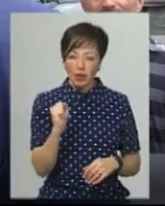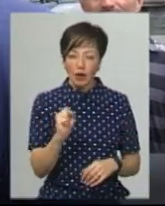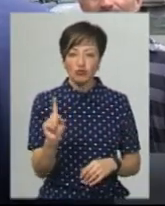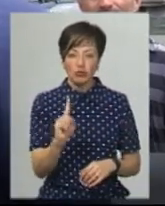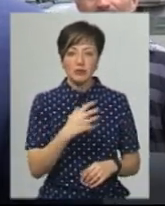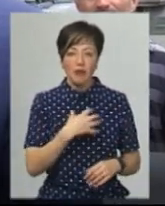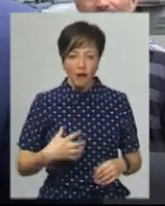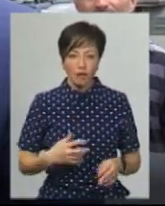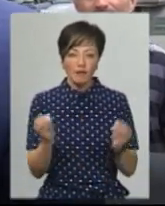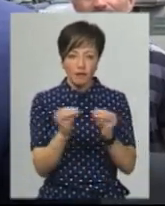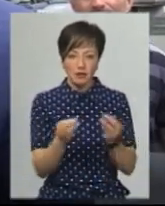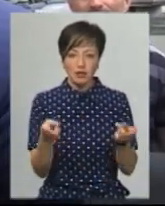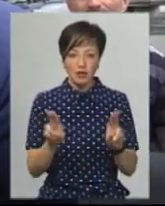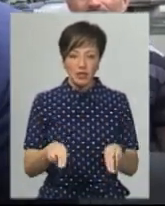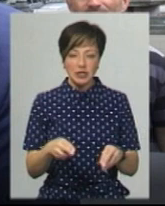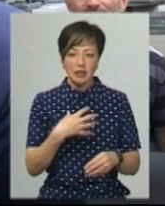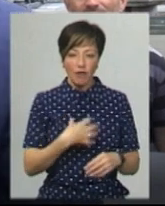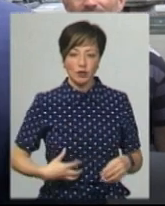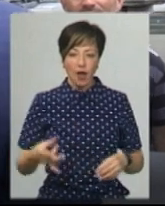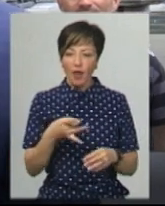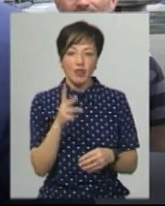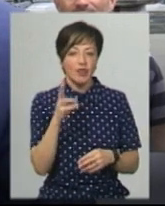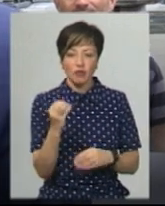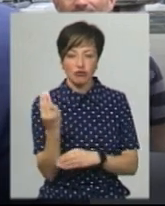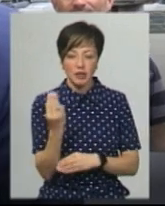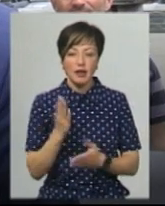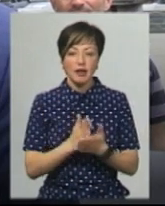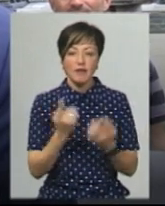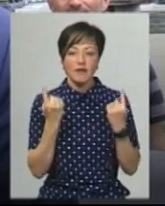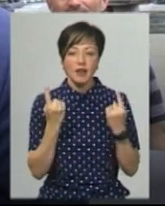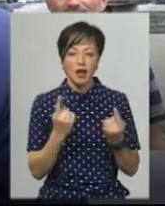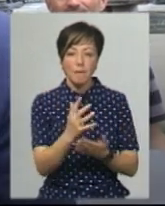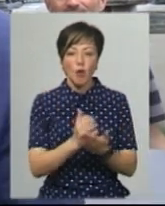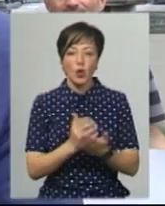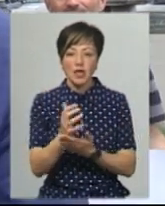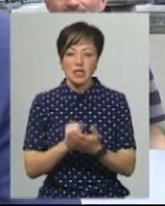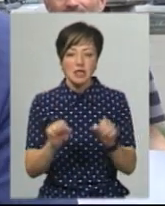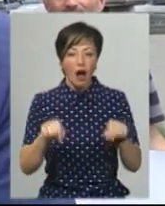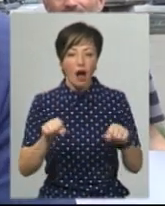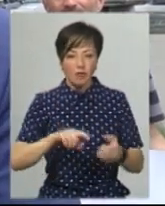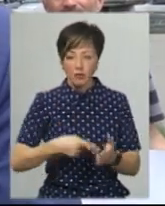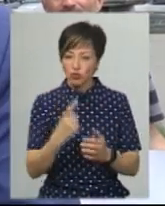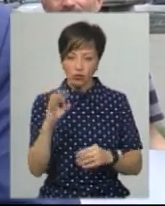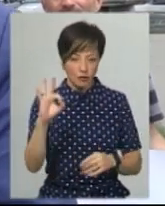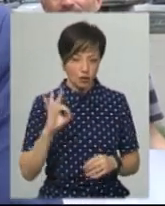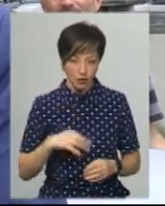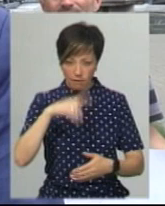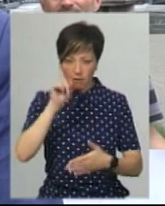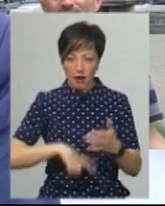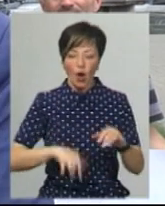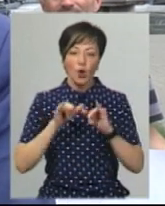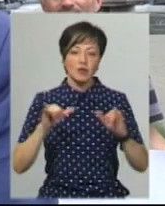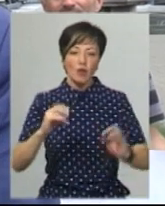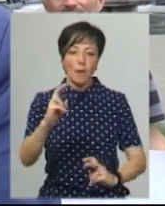район, був Славутським районом, не Шепетівським районом, бо є великий потенціал міста, я в тому впевнений, 100%. Розвинута